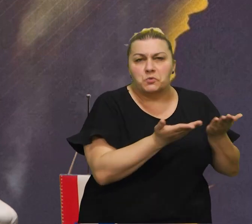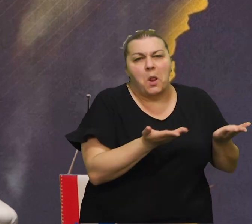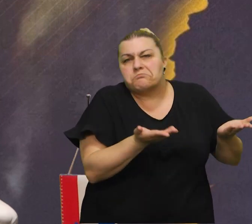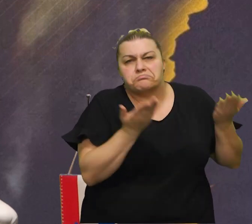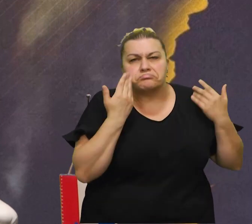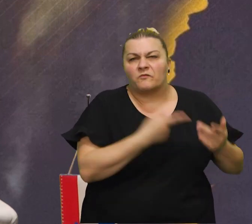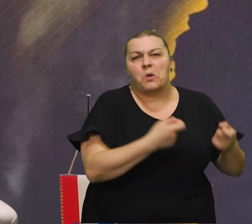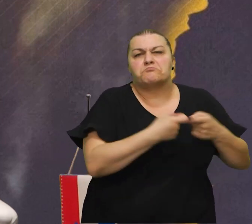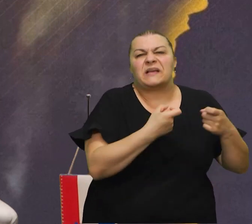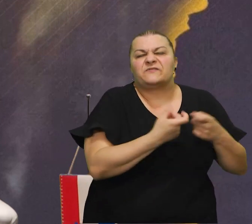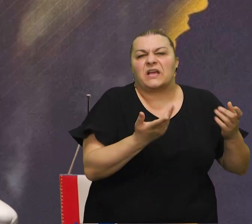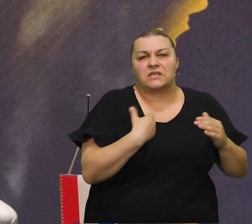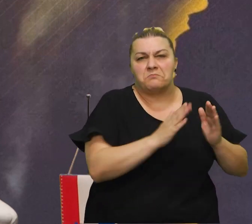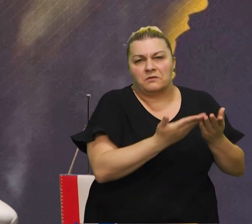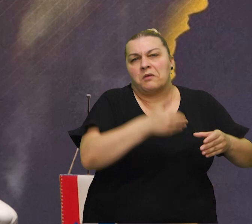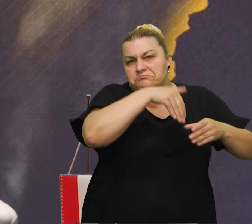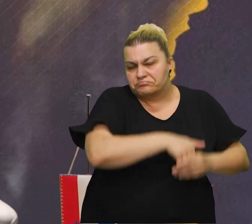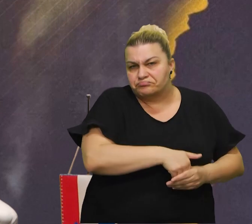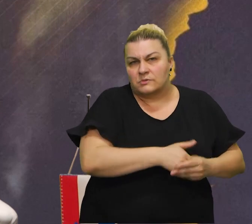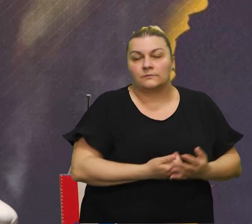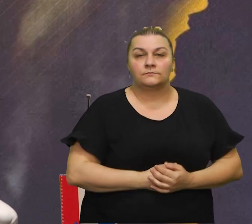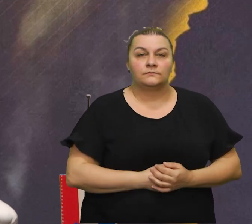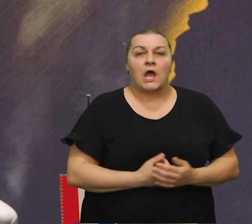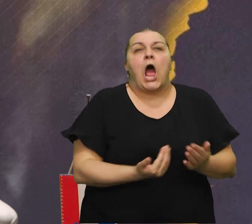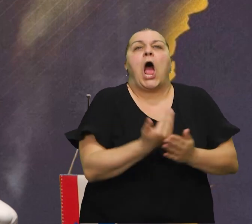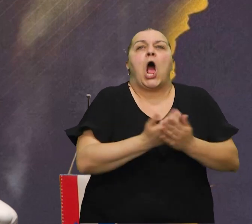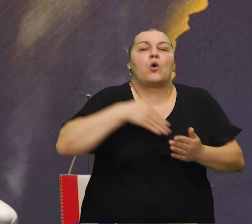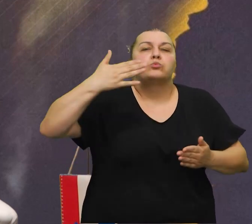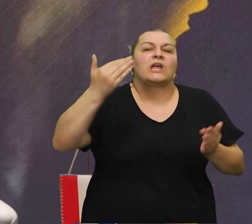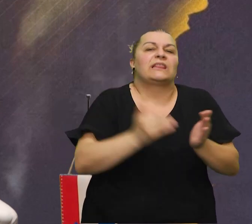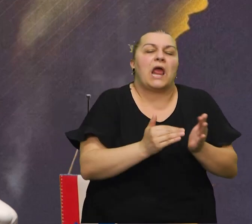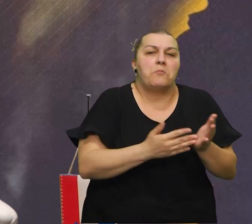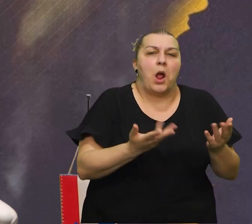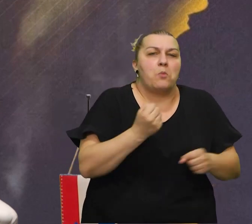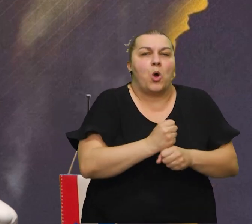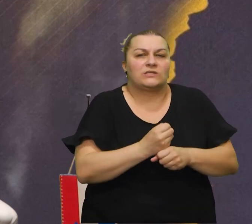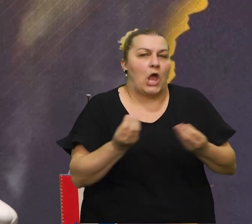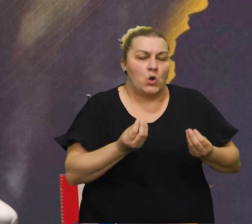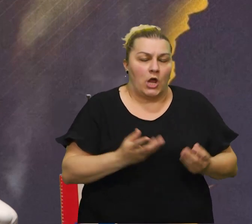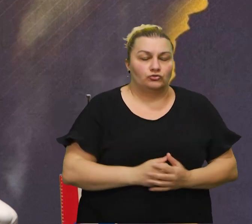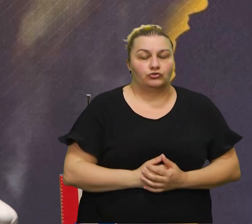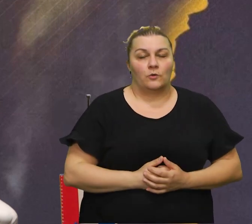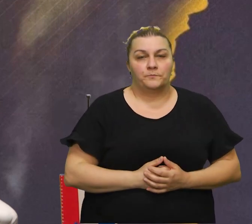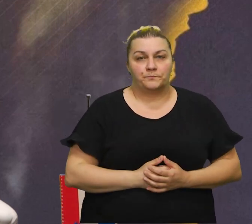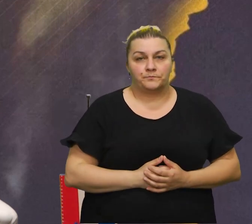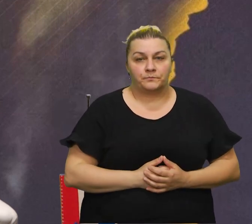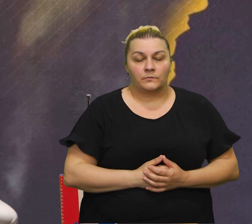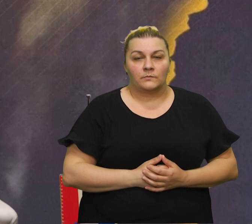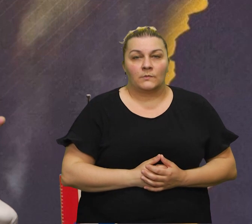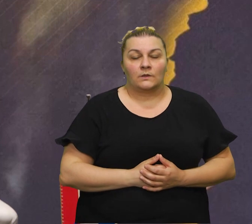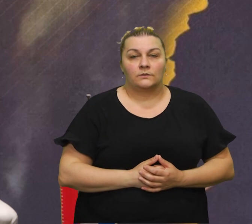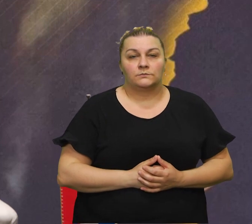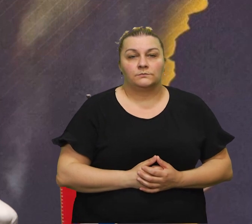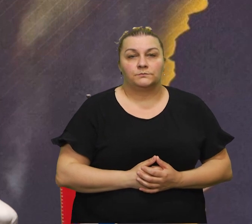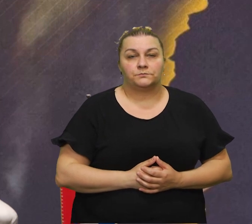tako samo bez veze, da ima na uzasakom šta bude trebalo za neki podstani da rade na moru, jer nije svi ovaj